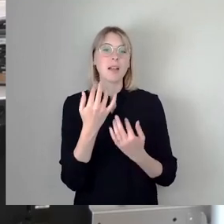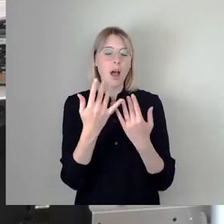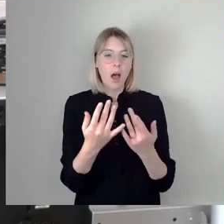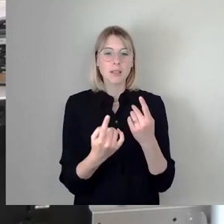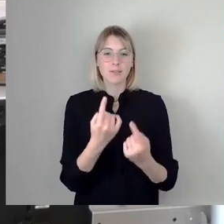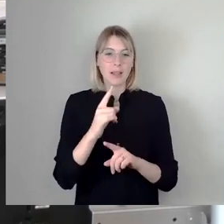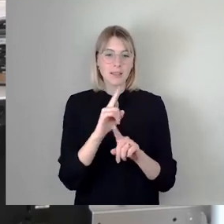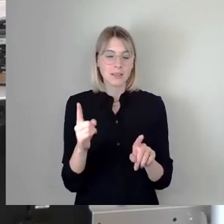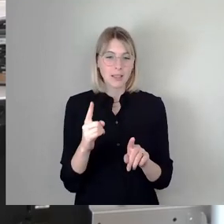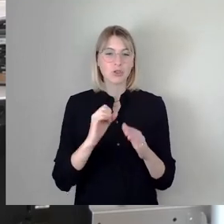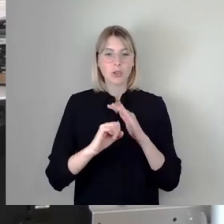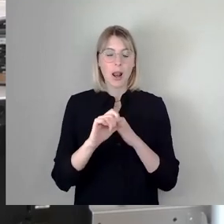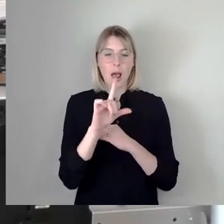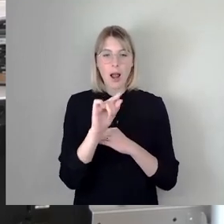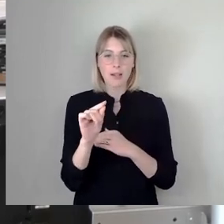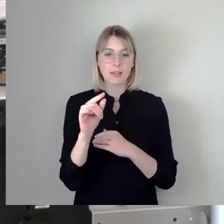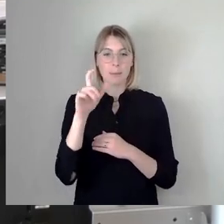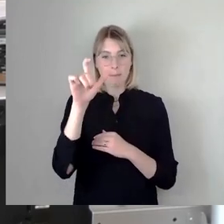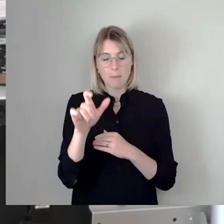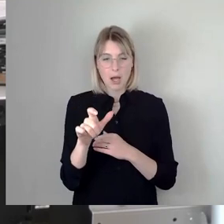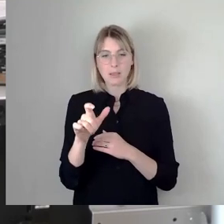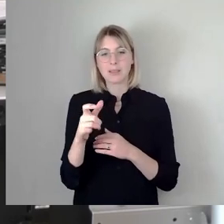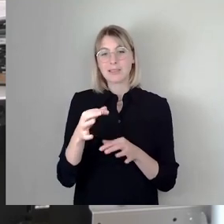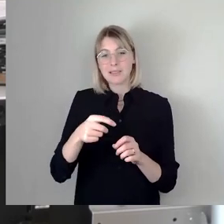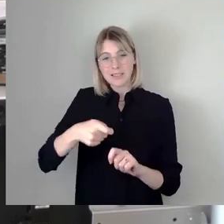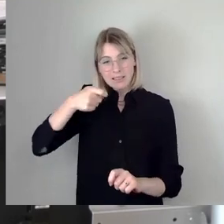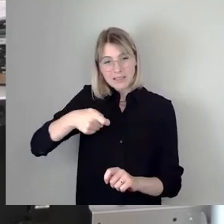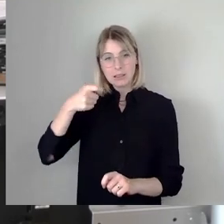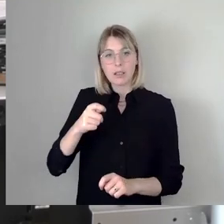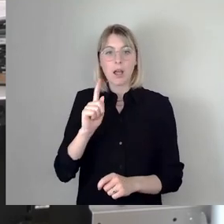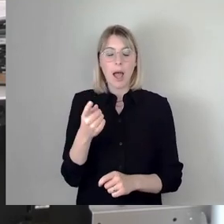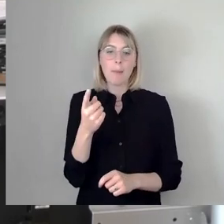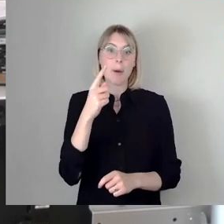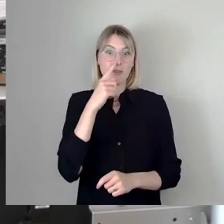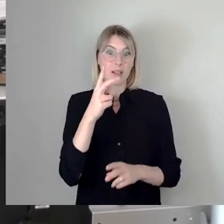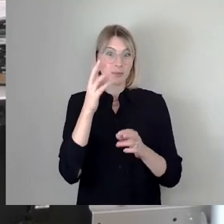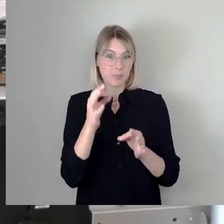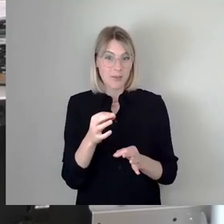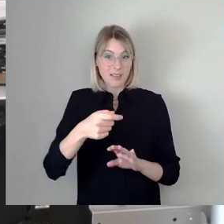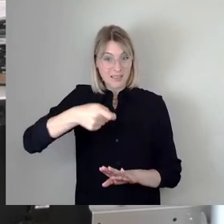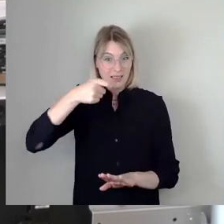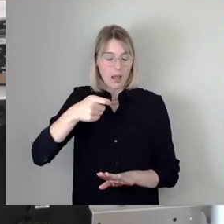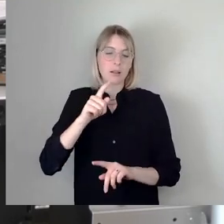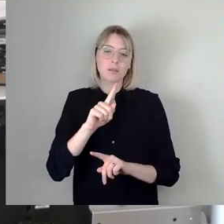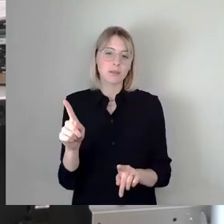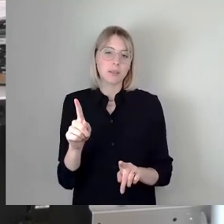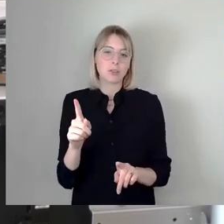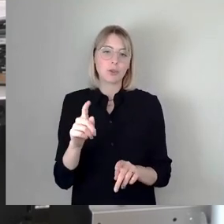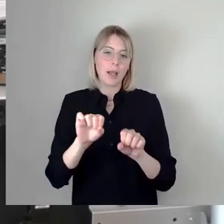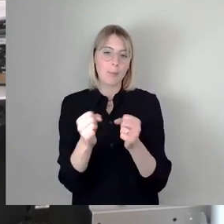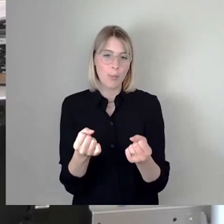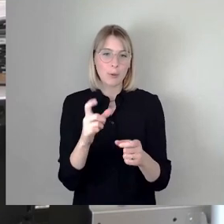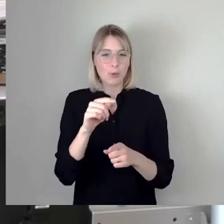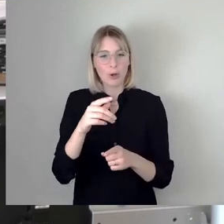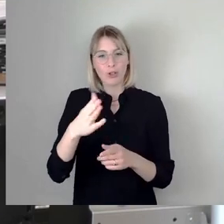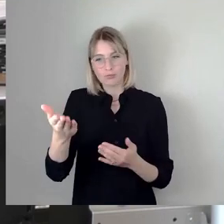zumindest machen wir in dem Fall keinen Schaden, wenn wir dran ziehen. Also ziehen wir ein Stück mit dran und hoffen, dass es